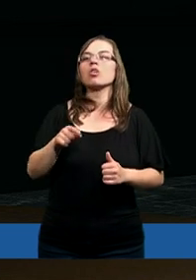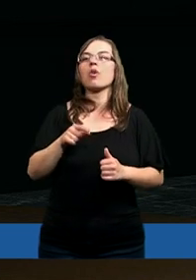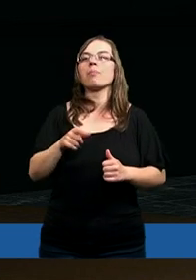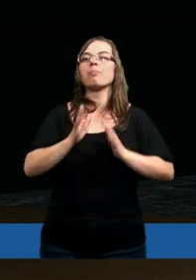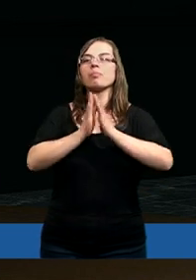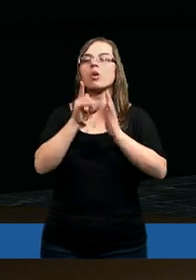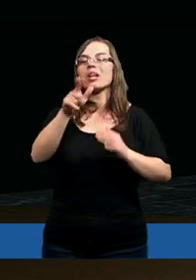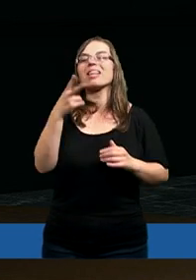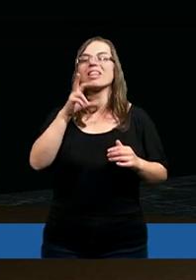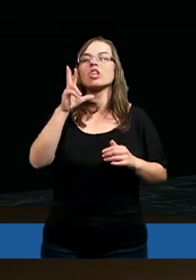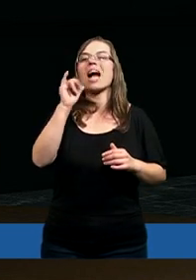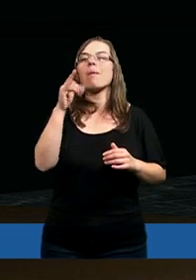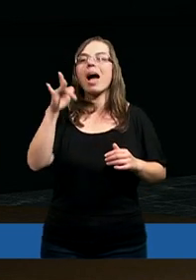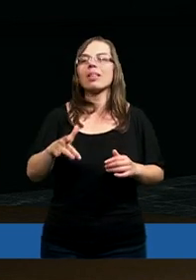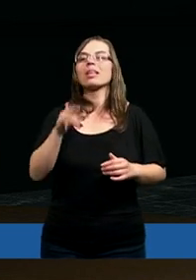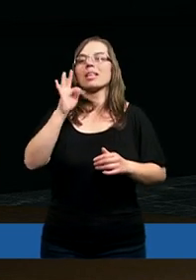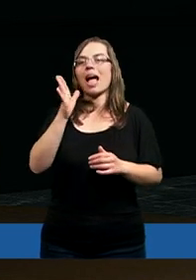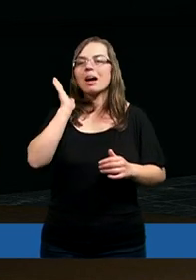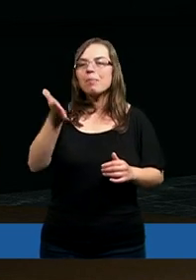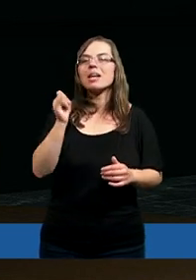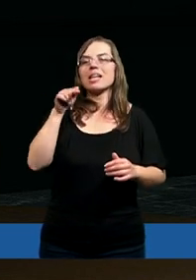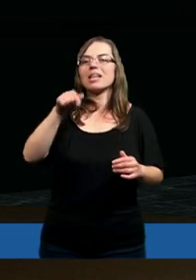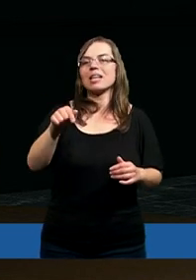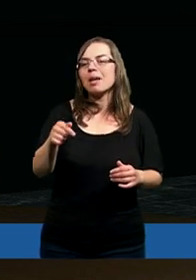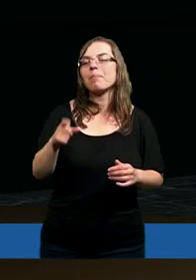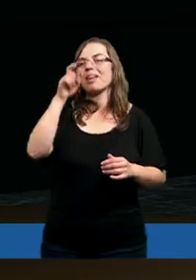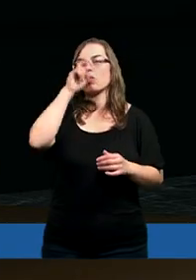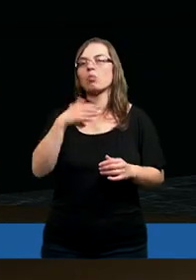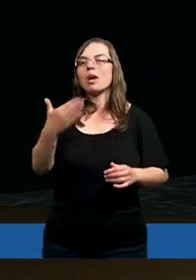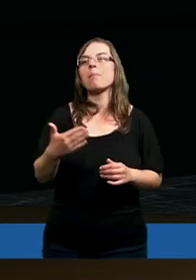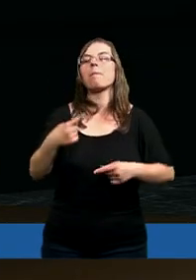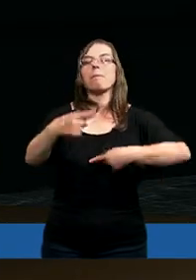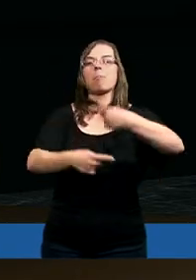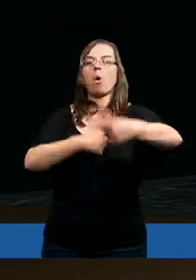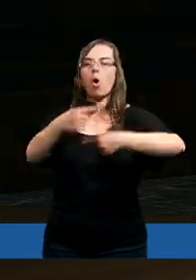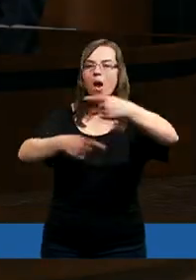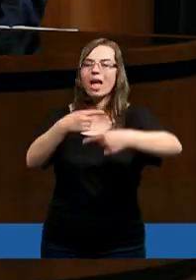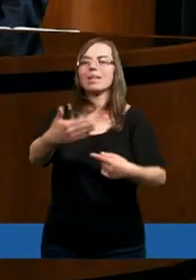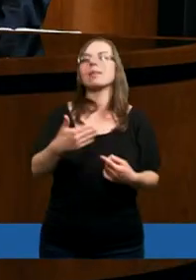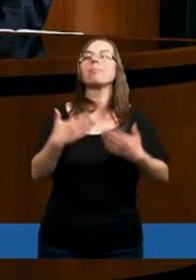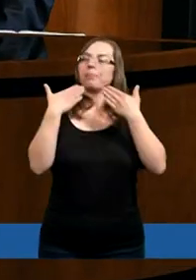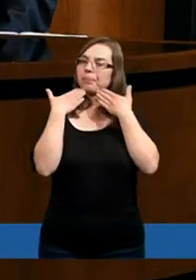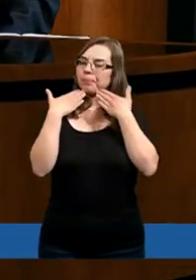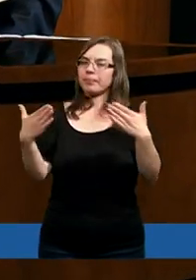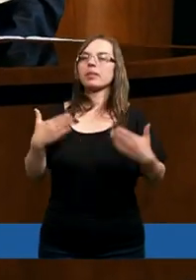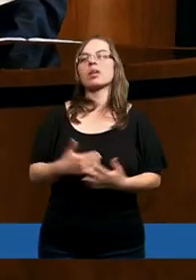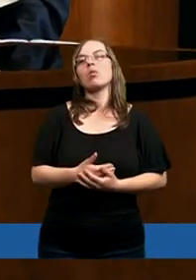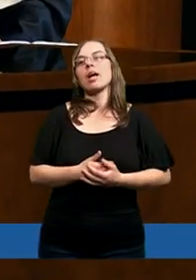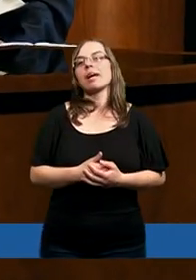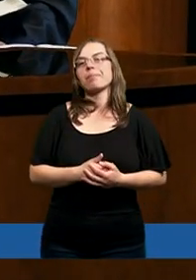gorszy niż pierwotny. Tak będzie i z tym złym pokoleniem. Dziękuję.